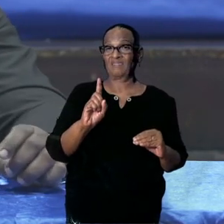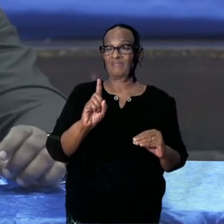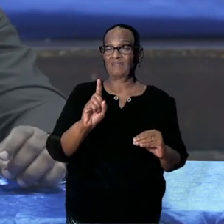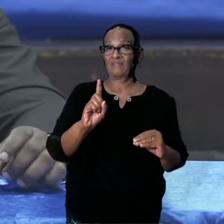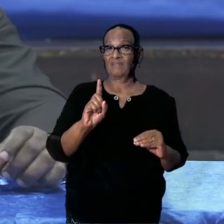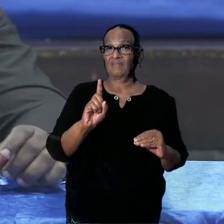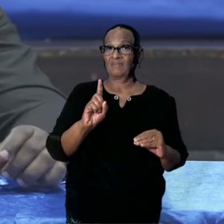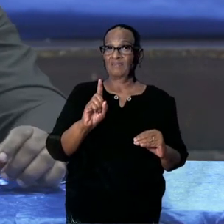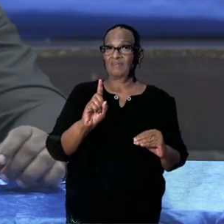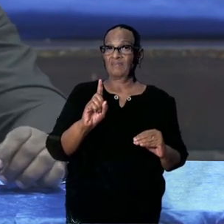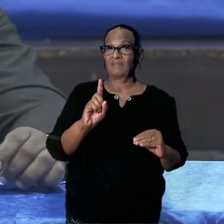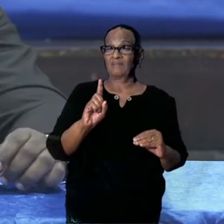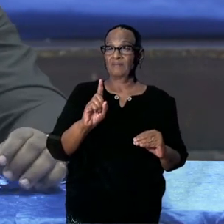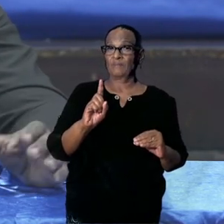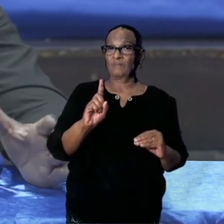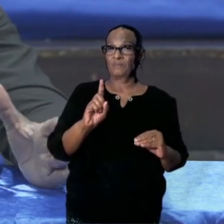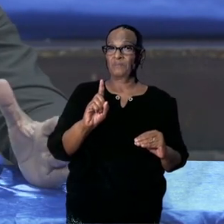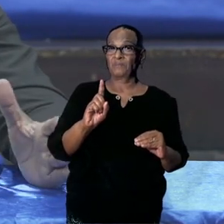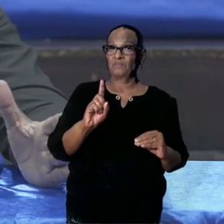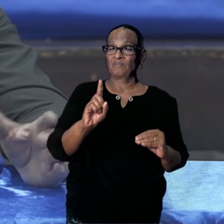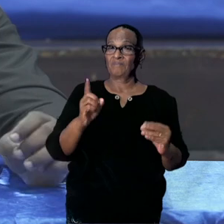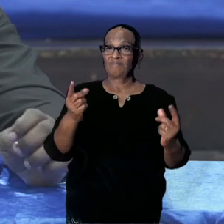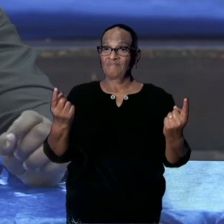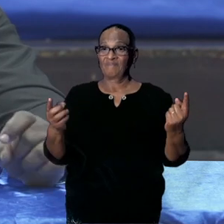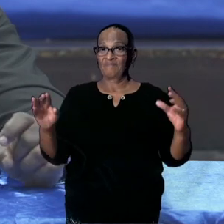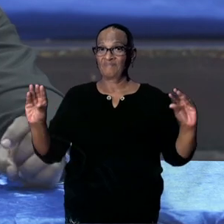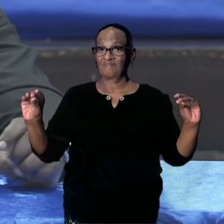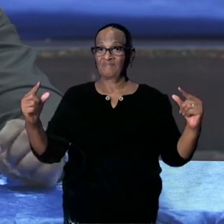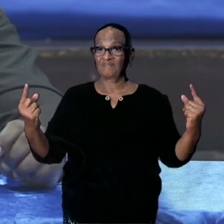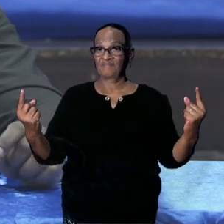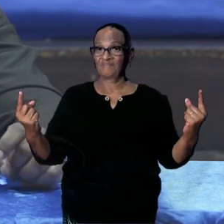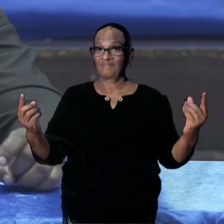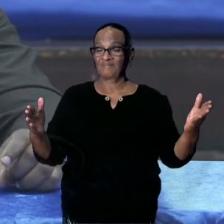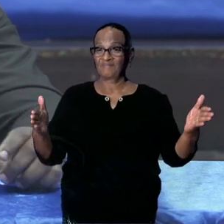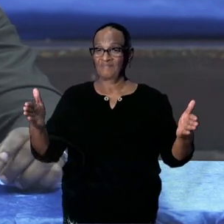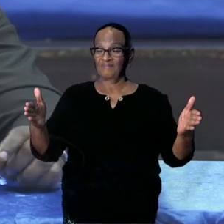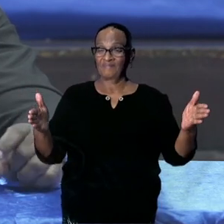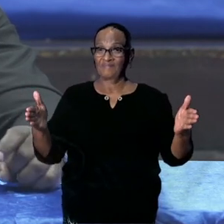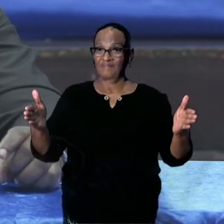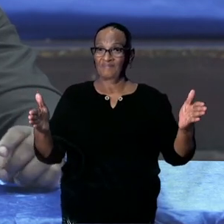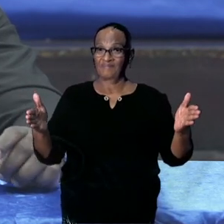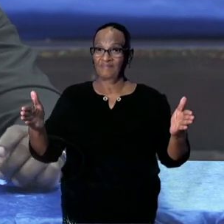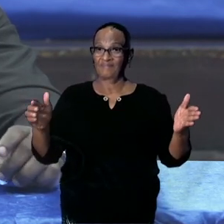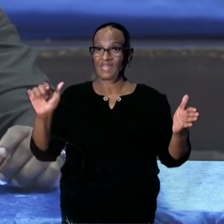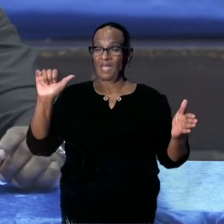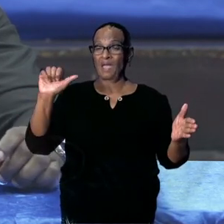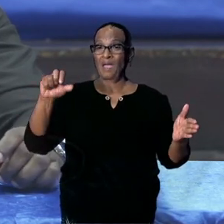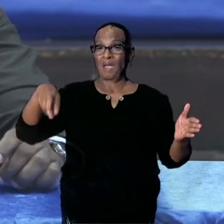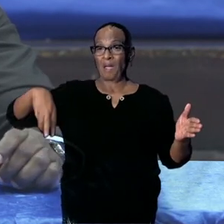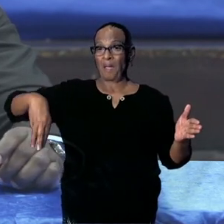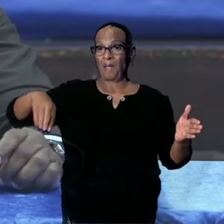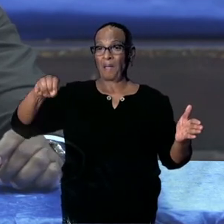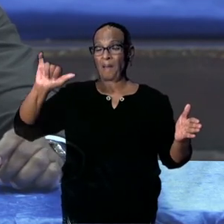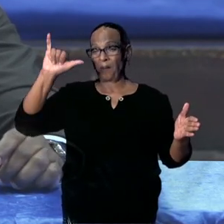aan beide zijden van de grens, van de Marouine rivier.